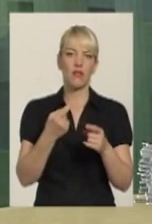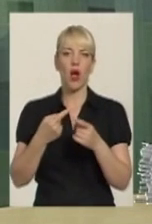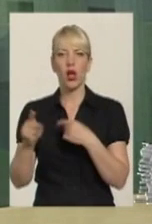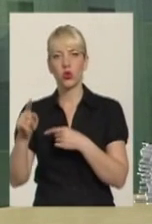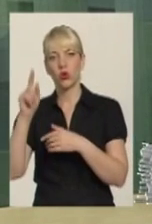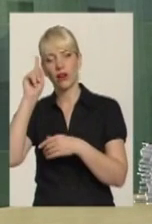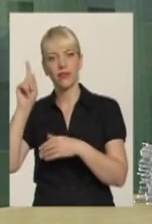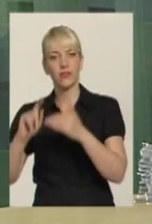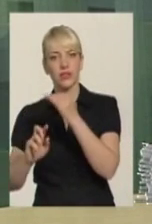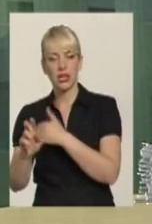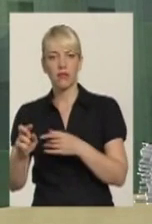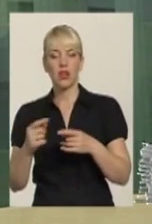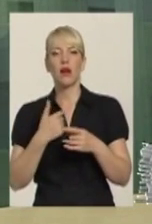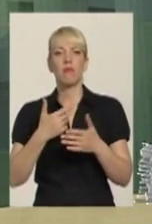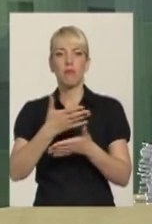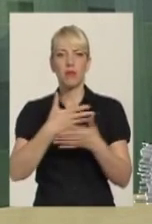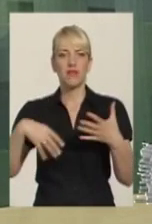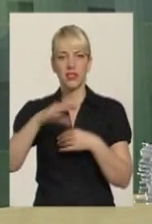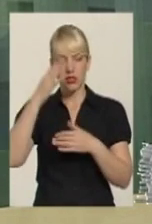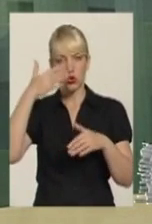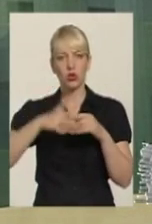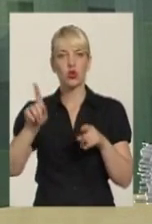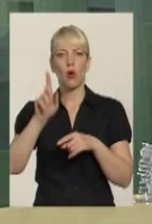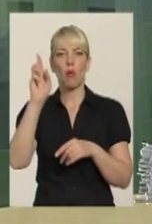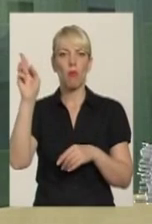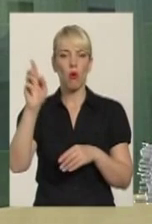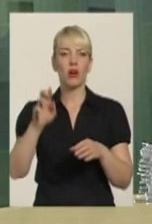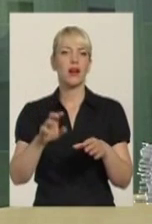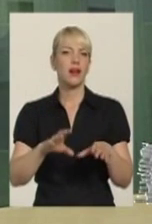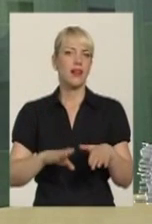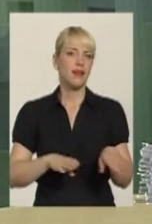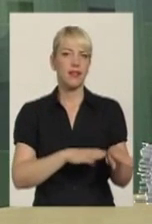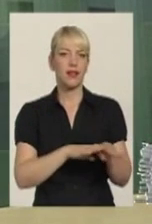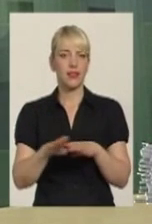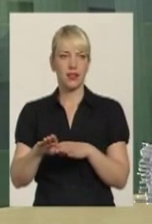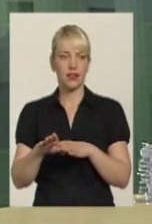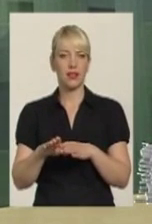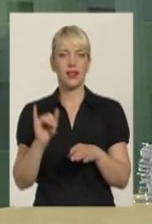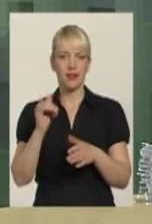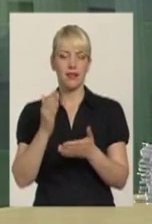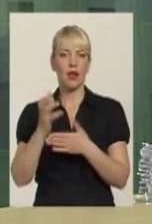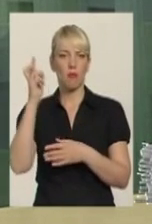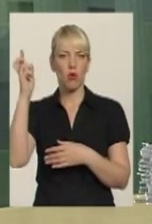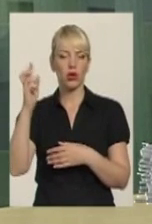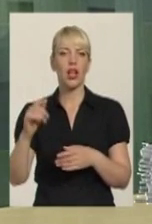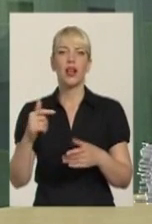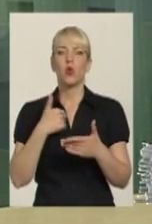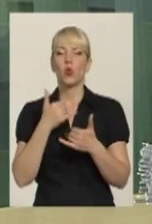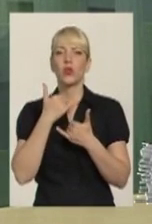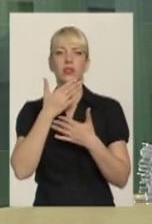Бог єдиний і що є Бог. В нас немає на сьогоднішній день якихось таких, знаєте,